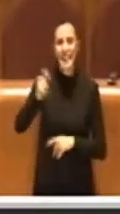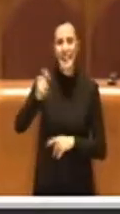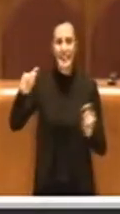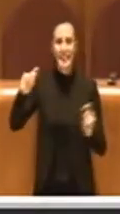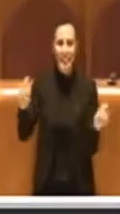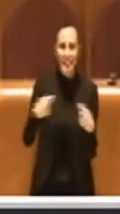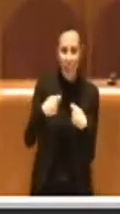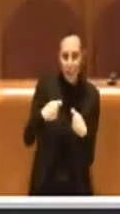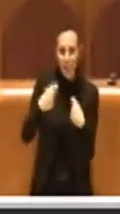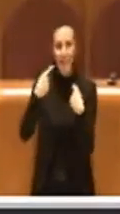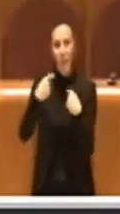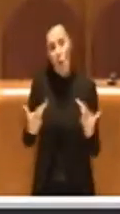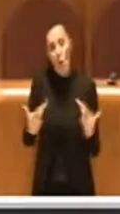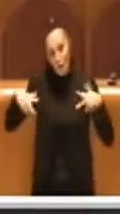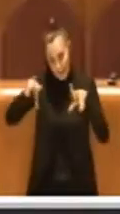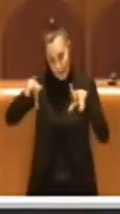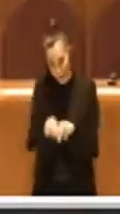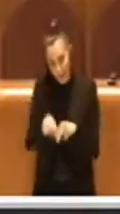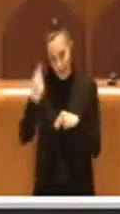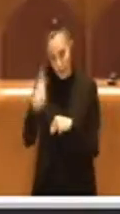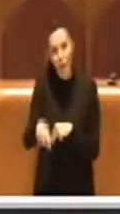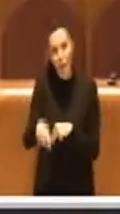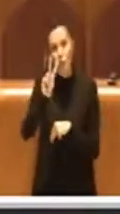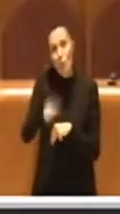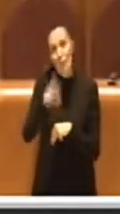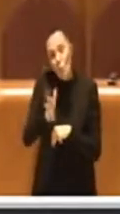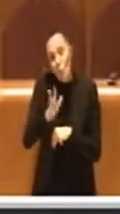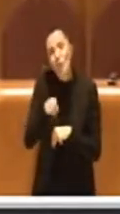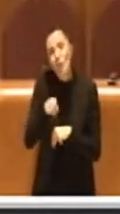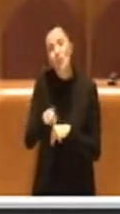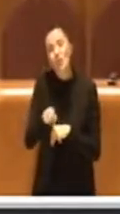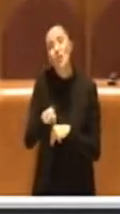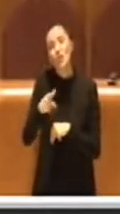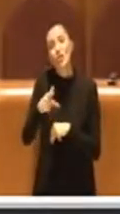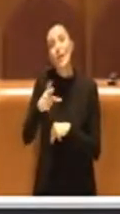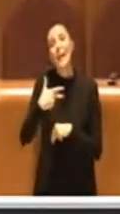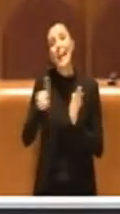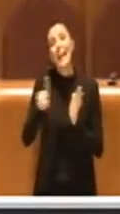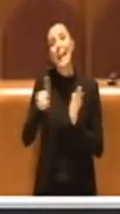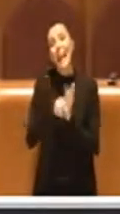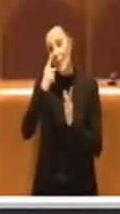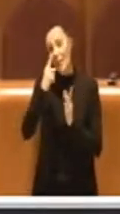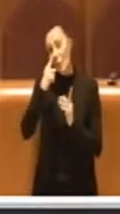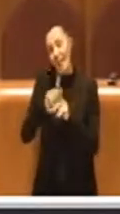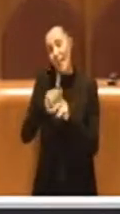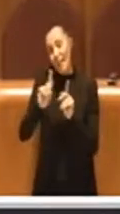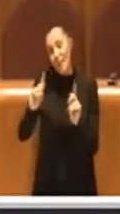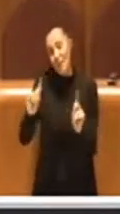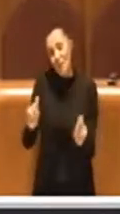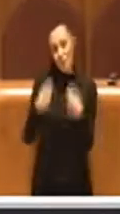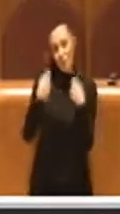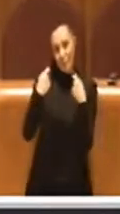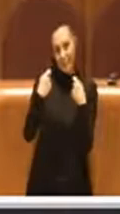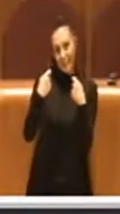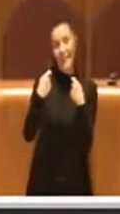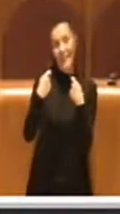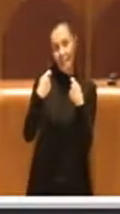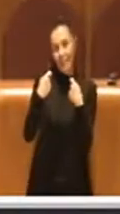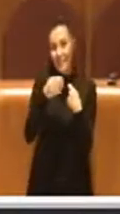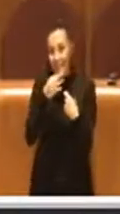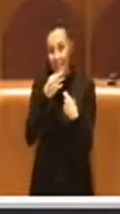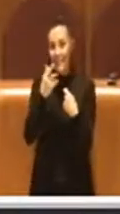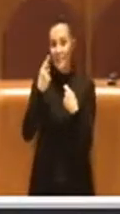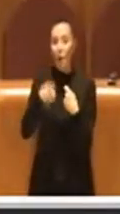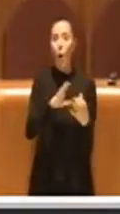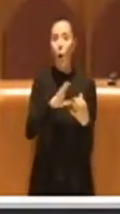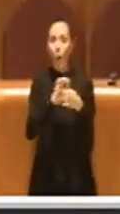ingiuntivo del 2015 per credito di lavoro, che vede sempre lo stesso schema, una emissione di decreto ingiuntivo sulla base di un